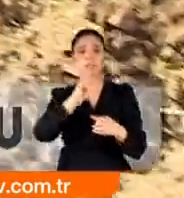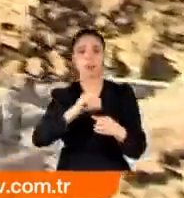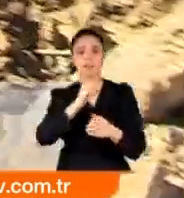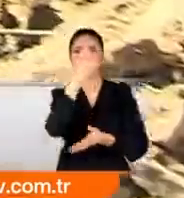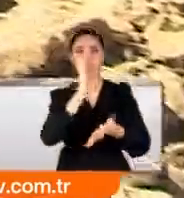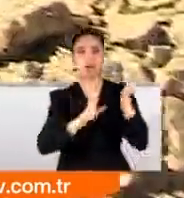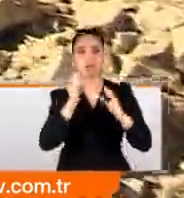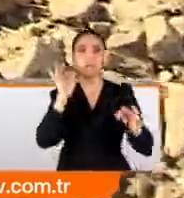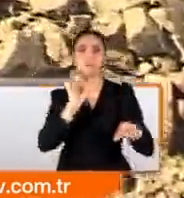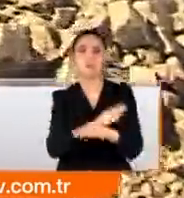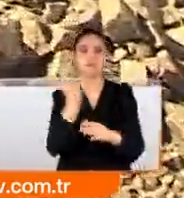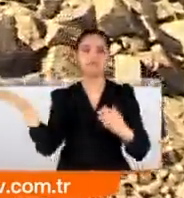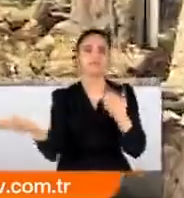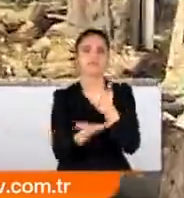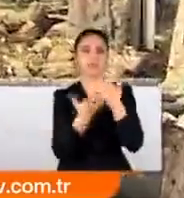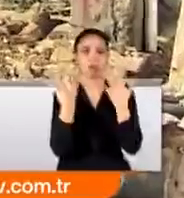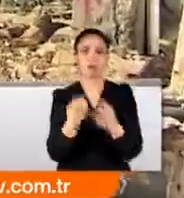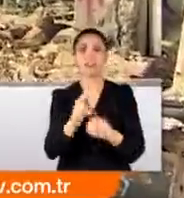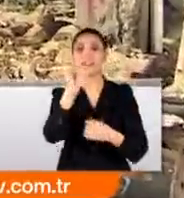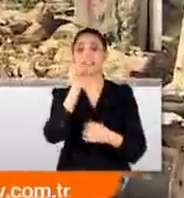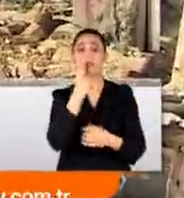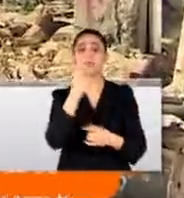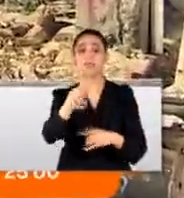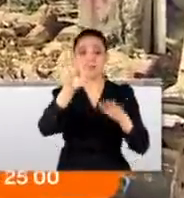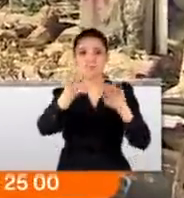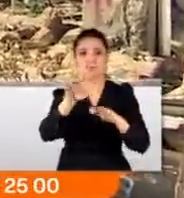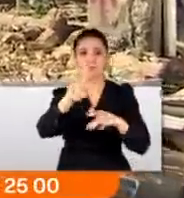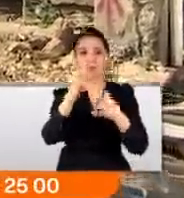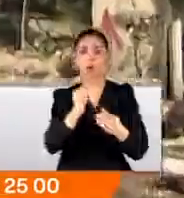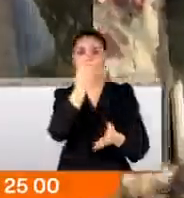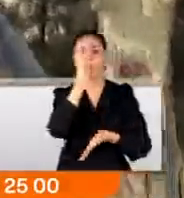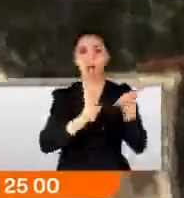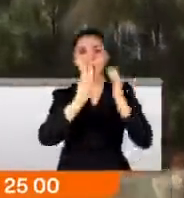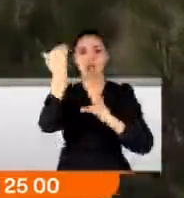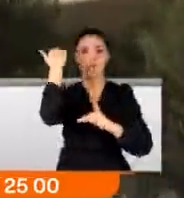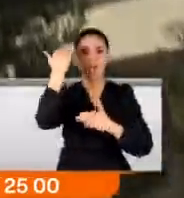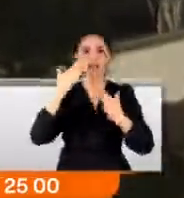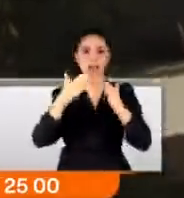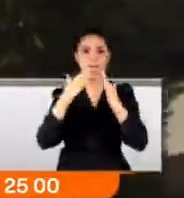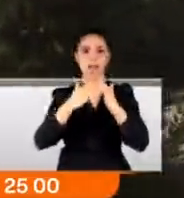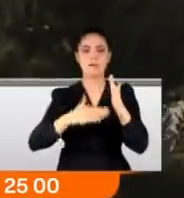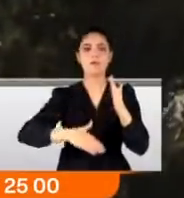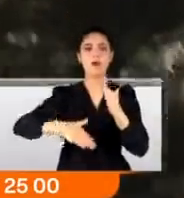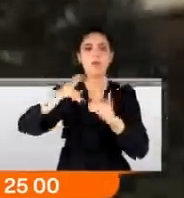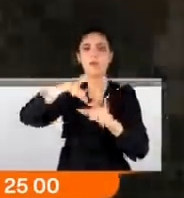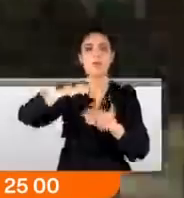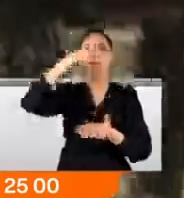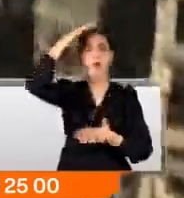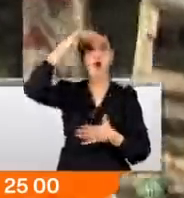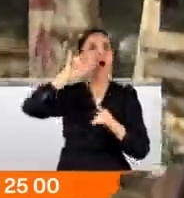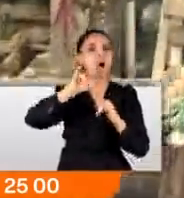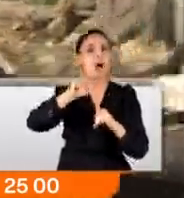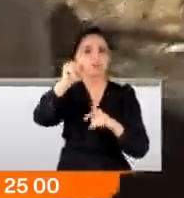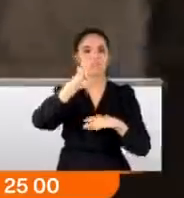dakikalar içinde yerle bir oldu. 70 yıldır burada bulunan o ağaç arkamdaki evin boyu kadardı. Ama bu